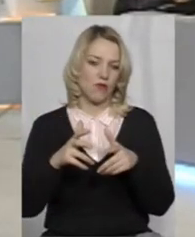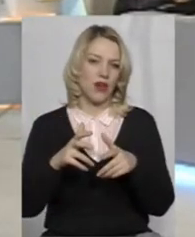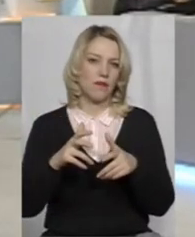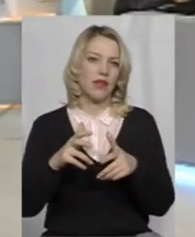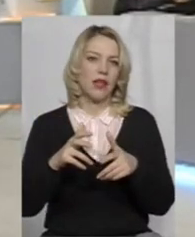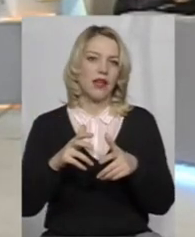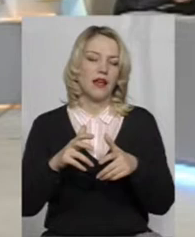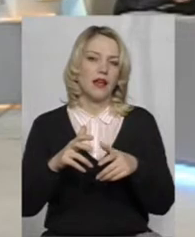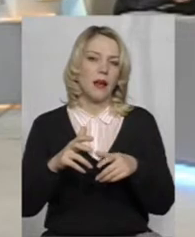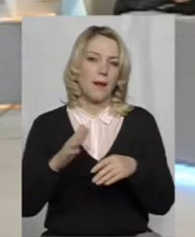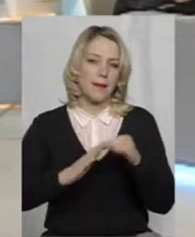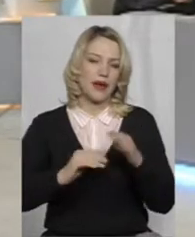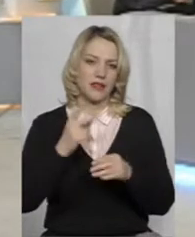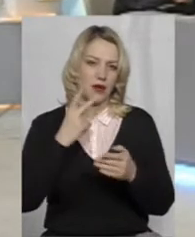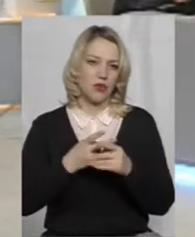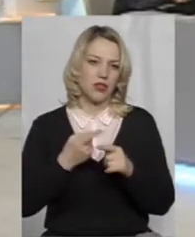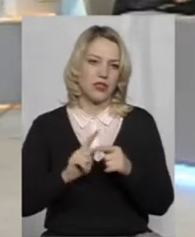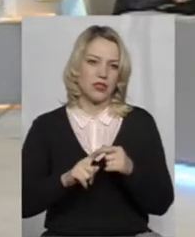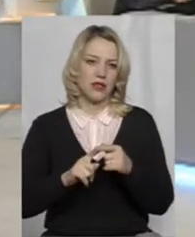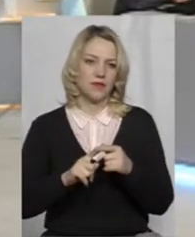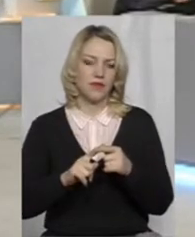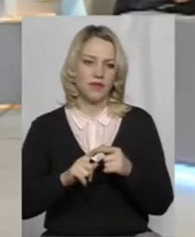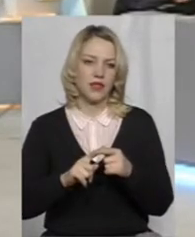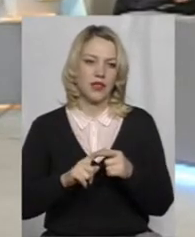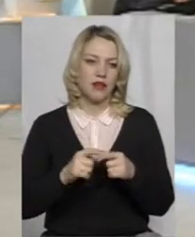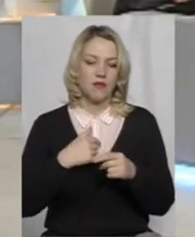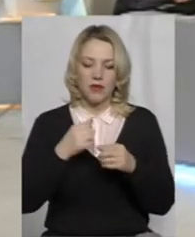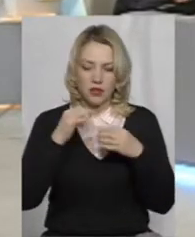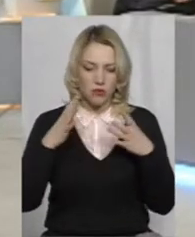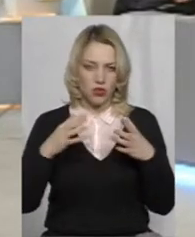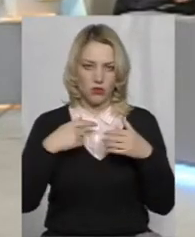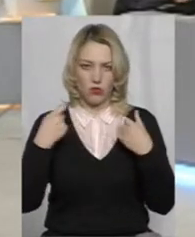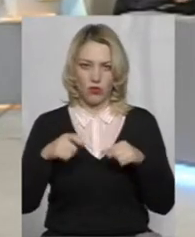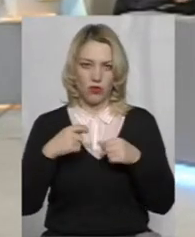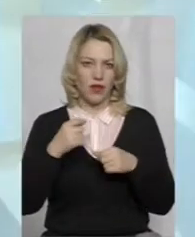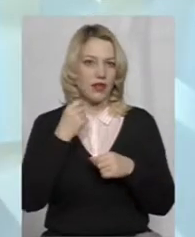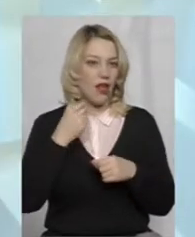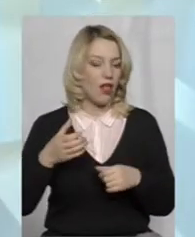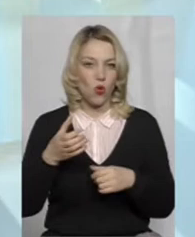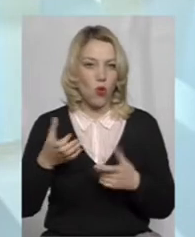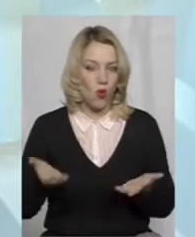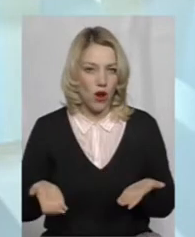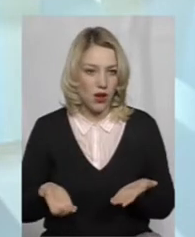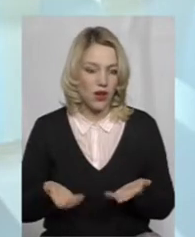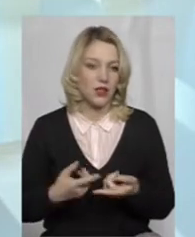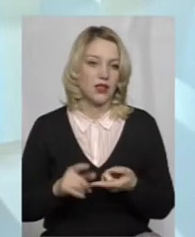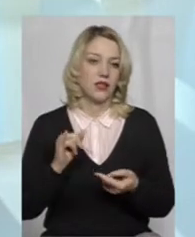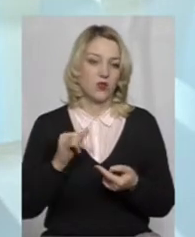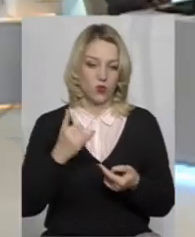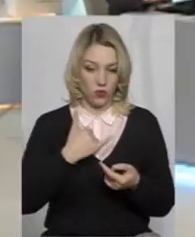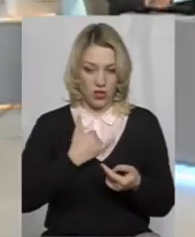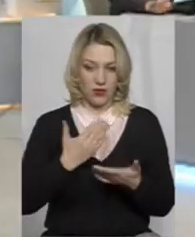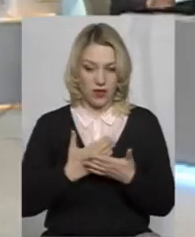Тому кінотеатр планета зараз... Ви не можете таке робити? Ми не можемо, ми не можемо продавати алкоголь, піво. У вас є